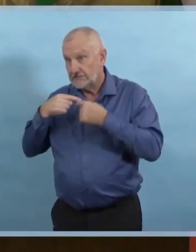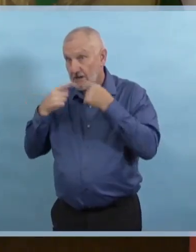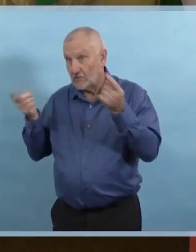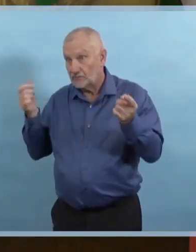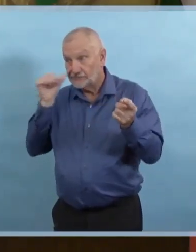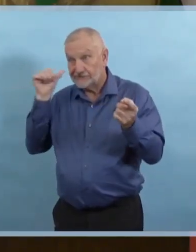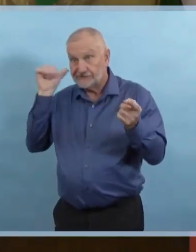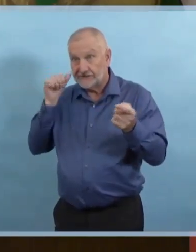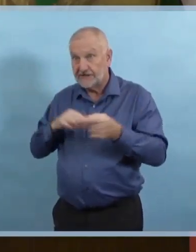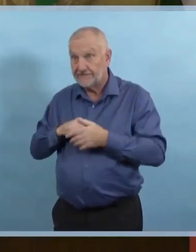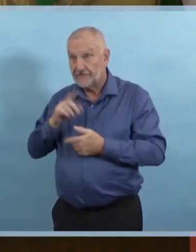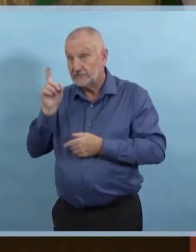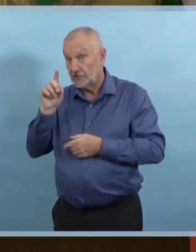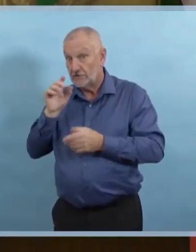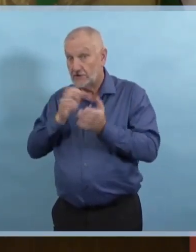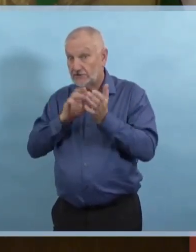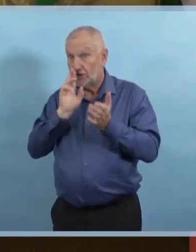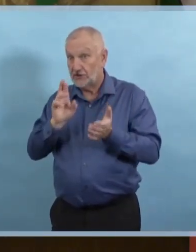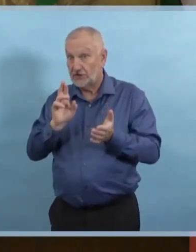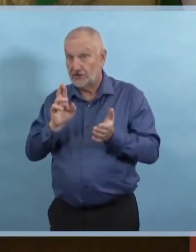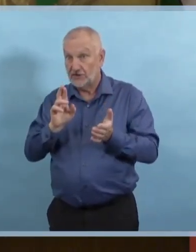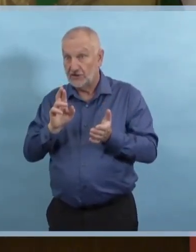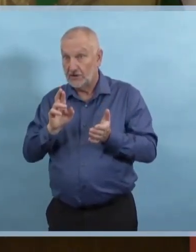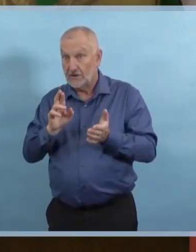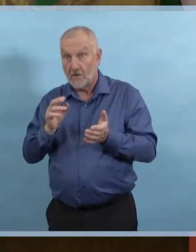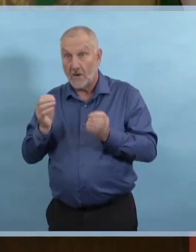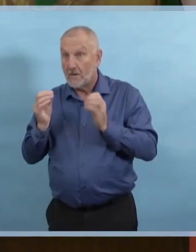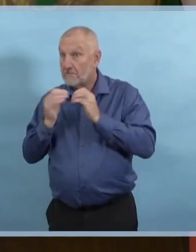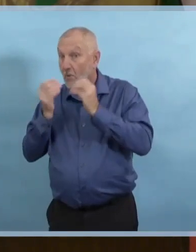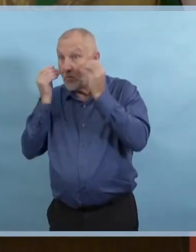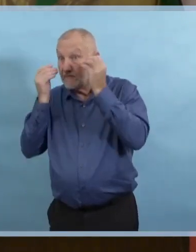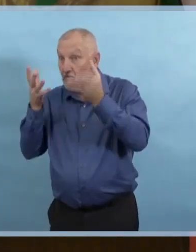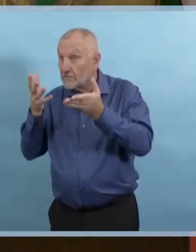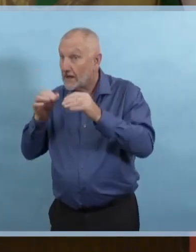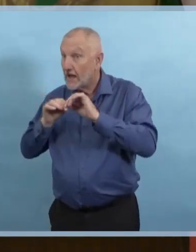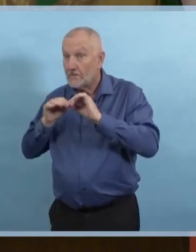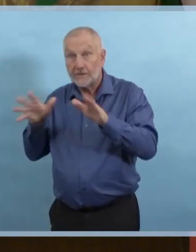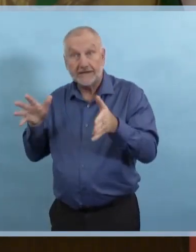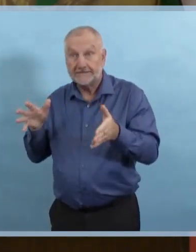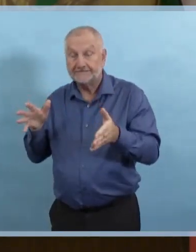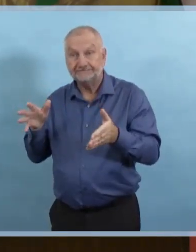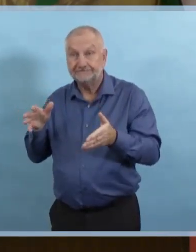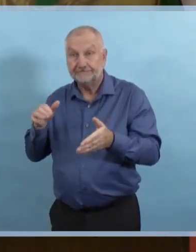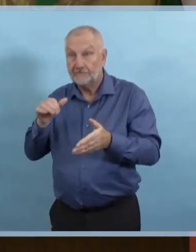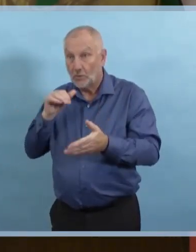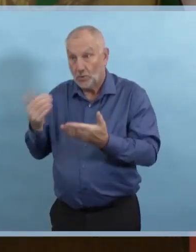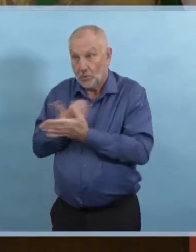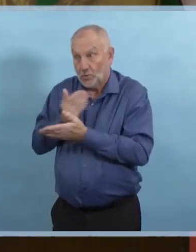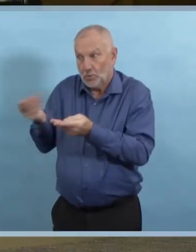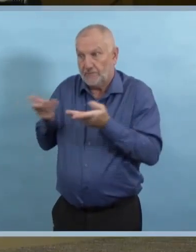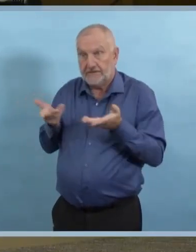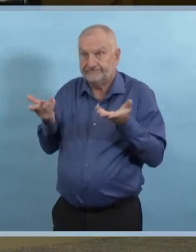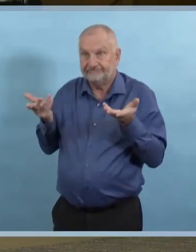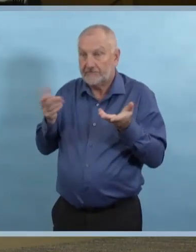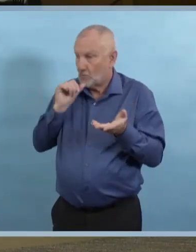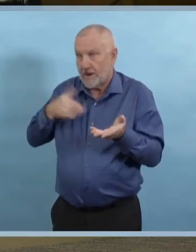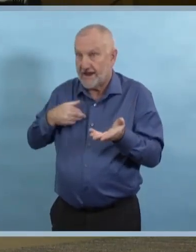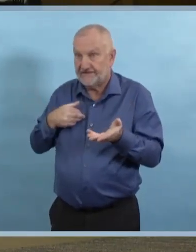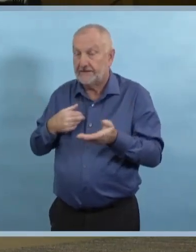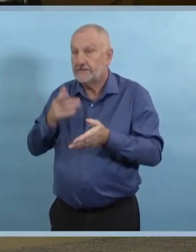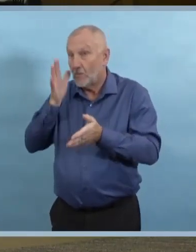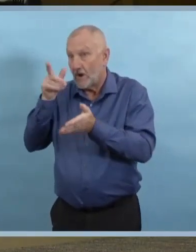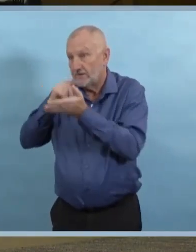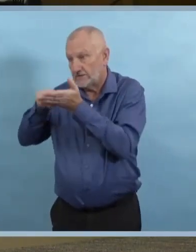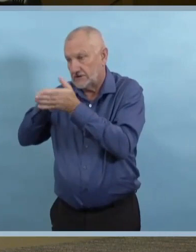'enquête, mais je n'ai pas de nouvelles informations. On est d'accord. Et question de suivi, je me demande en ce qui